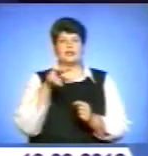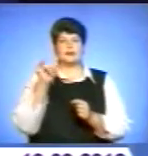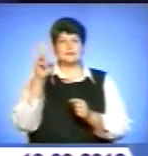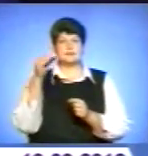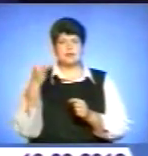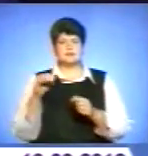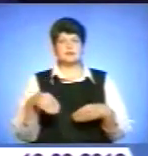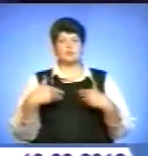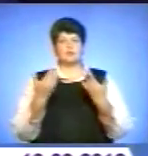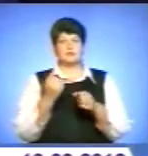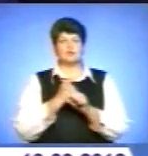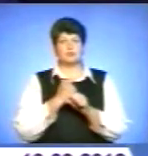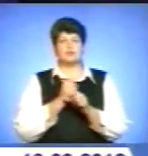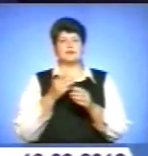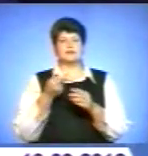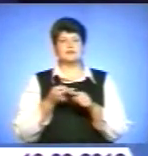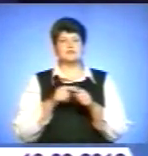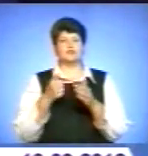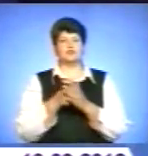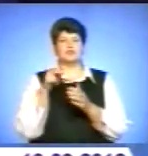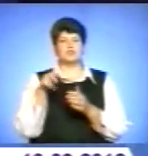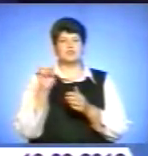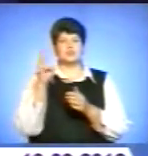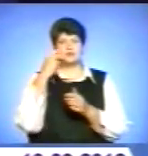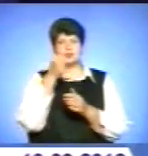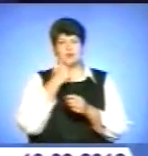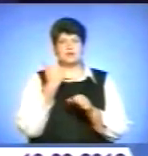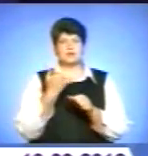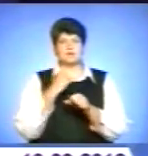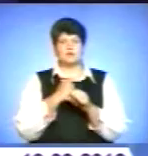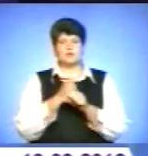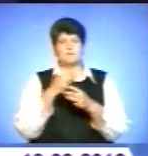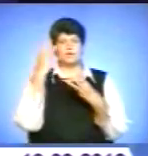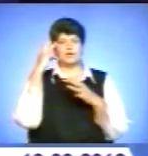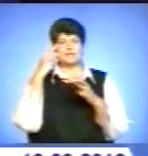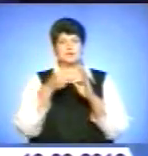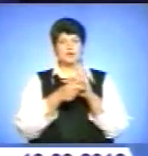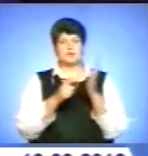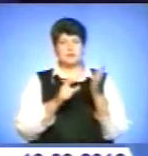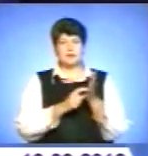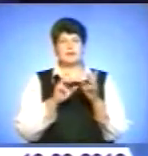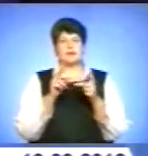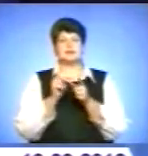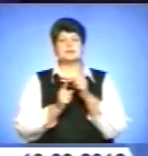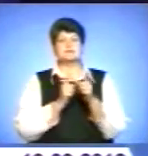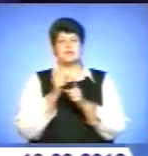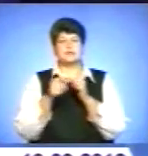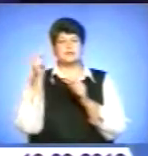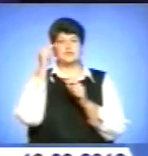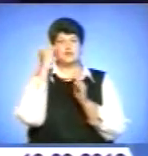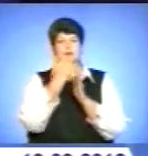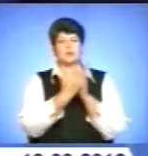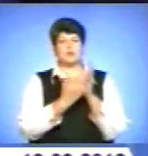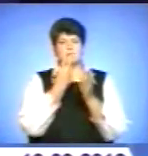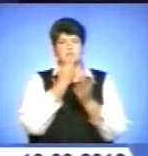зробити це до 2013 року. Наразі працюють над модернізацією кабінетів. Як зміняться навчальні програми –